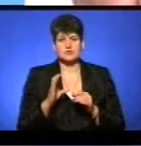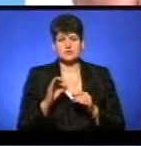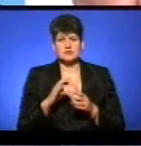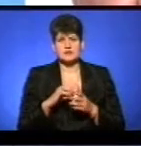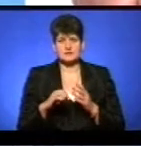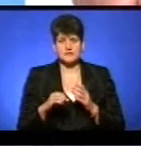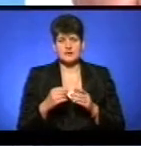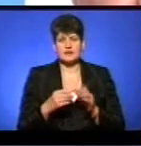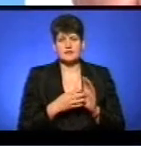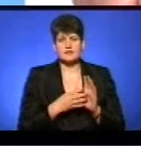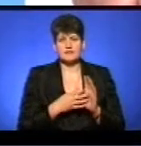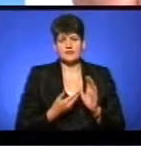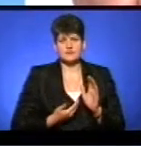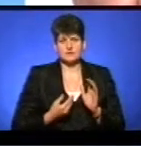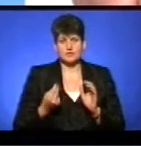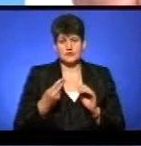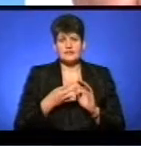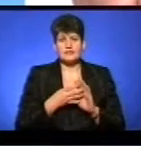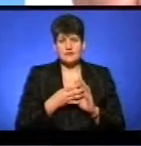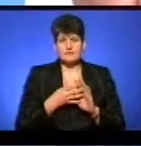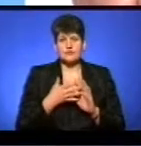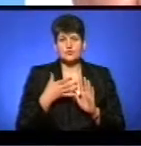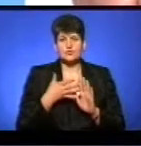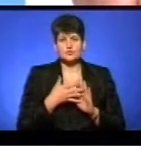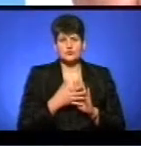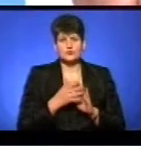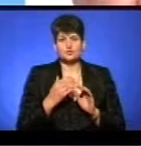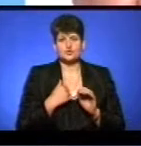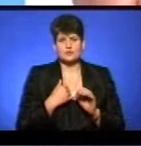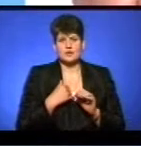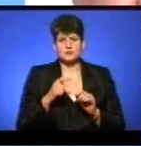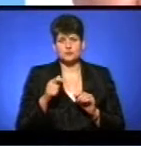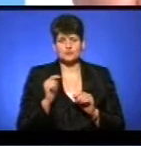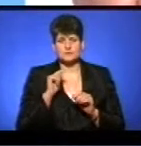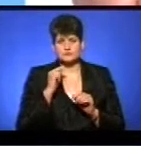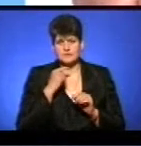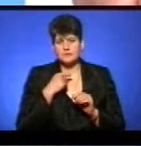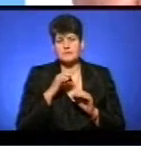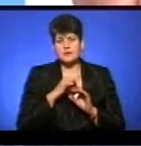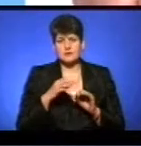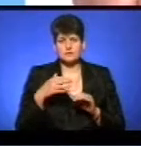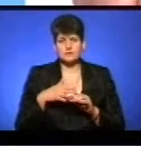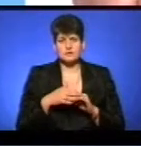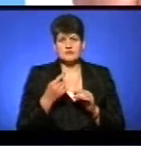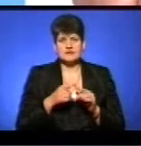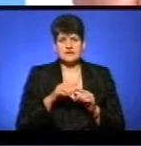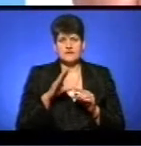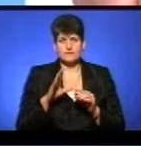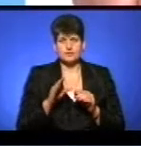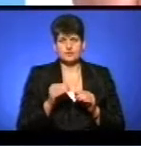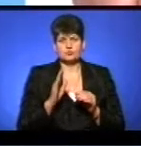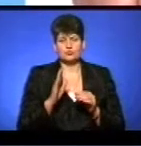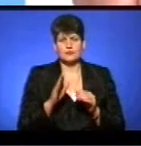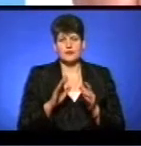9 годівка. Ну 9, ви самі розумієте, що в нас люди ощадливі, і ми то прекрасно розуміємо. Все перейде в електронну форму